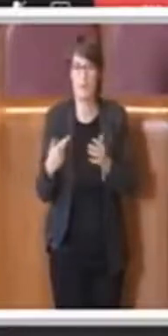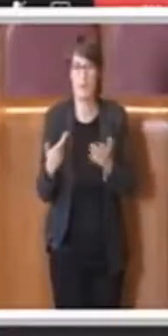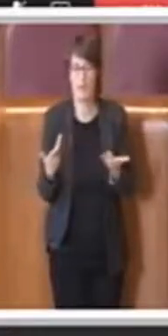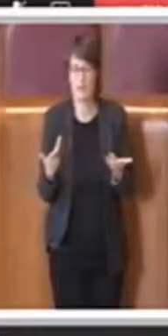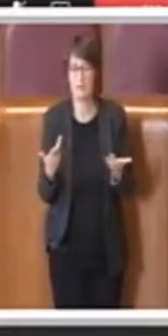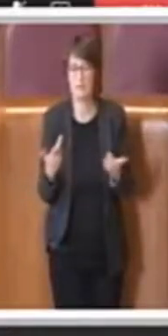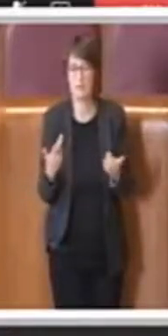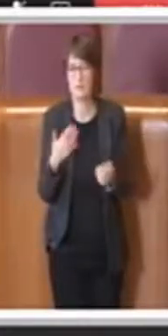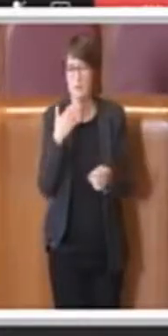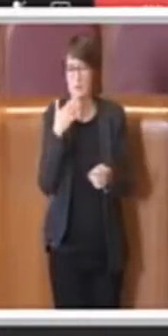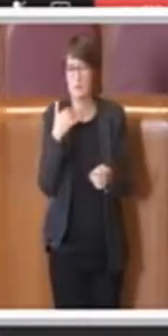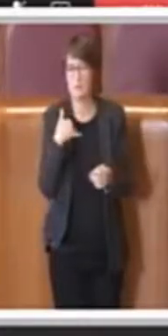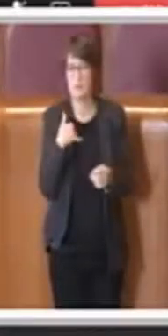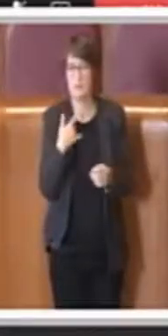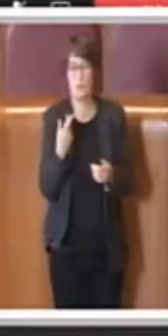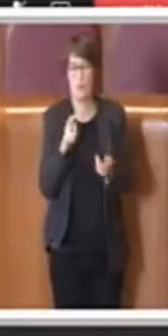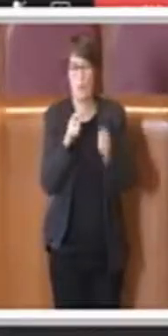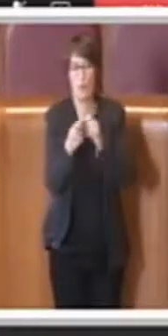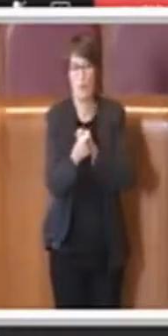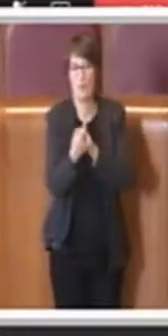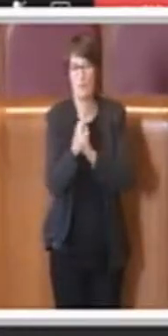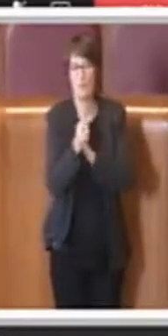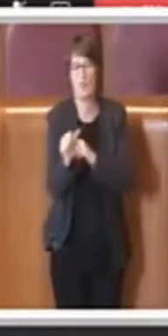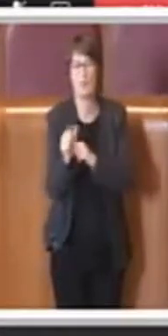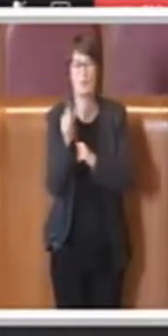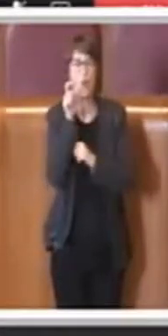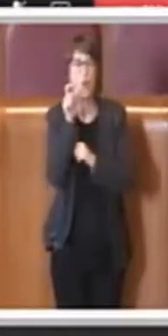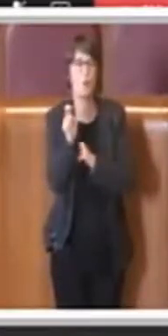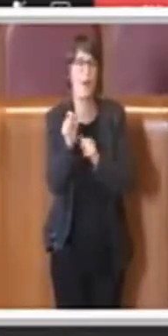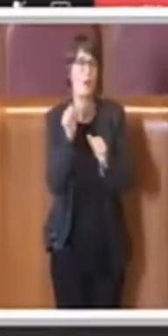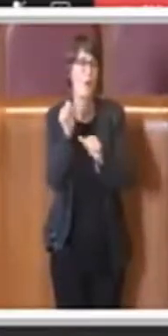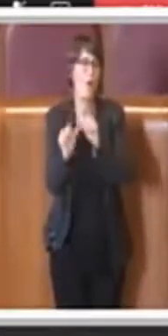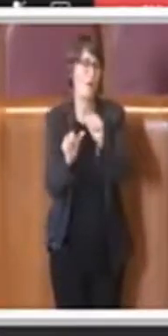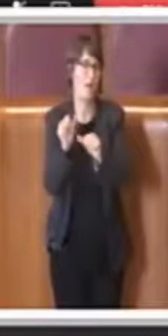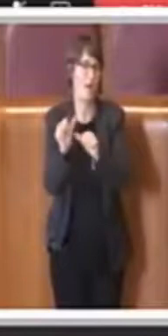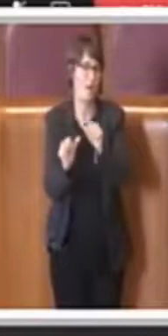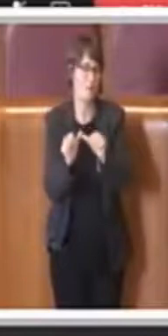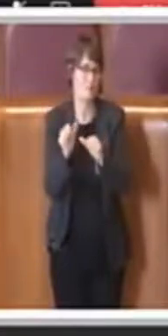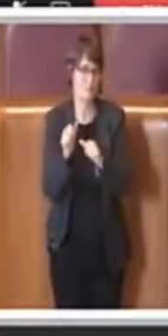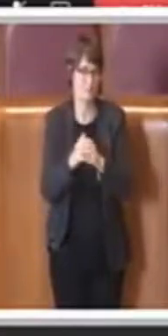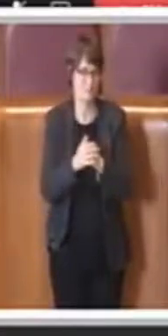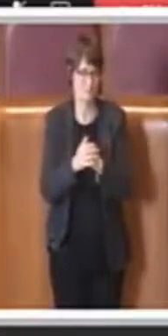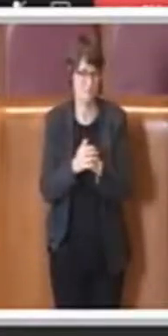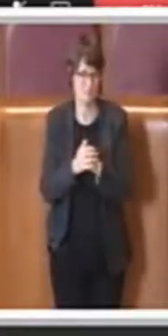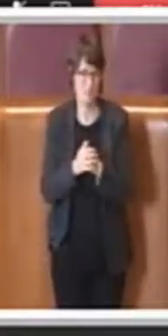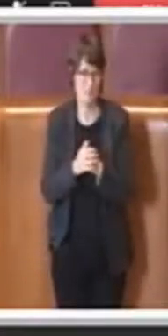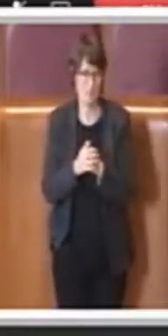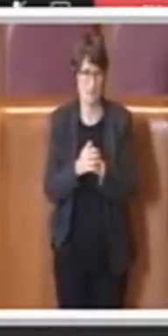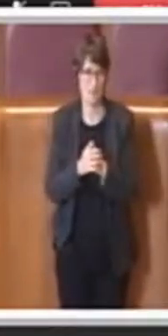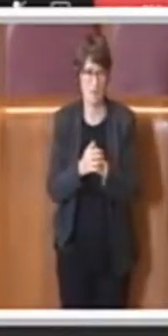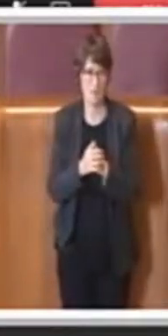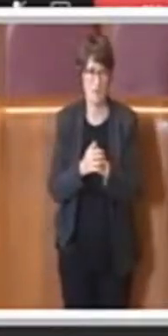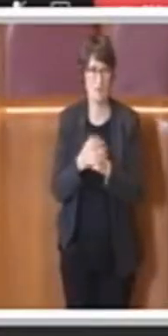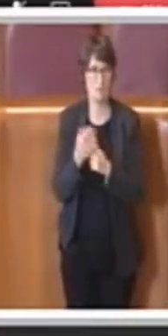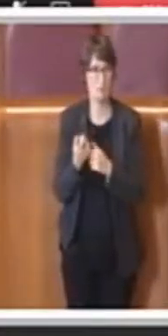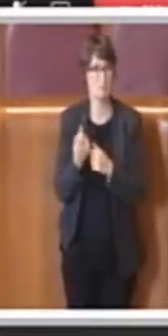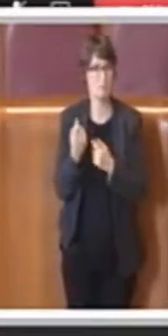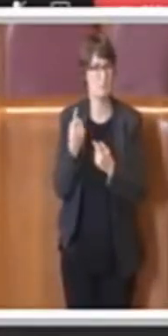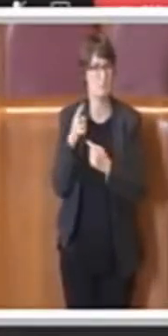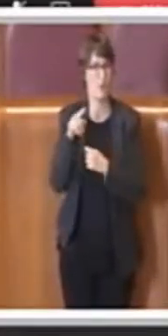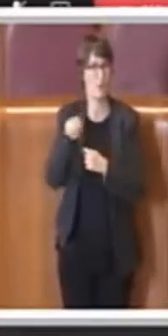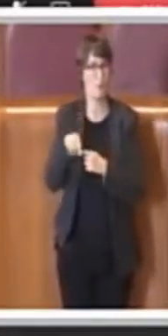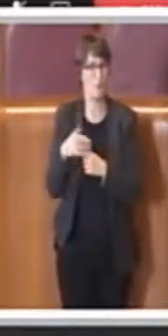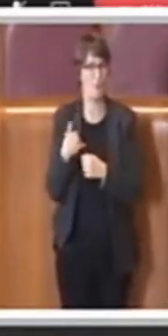lessicali e che sono insomma anche emersi con lo spunto, con i vari